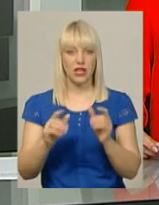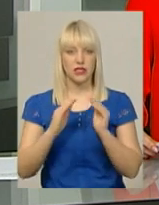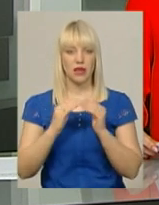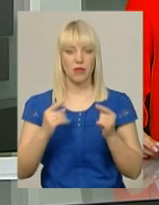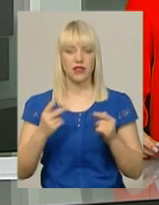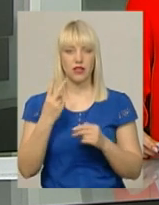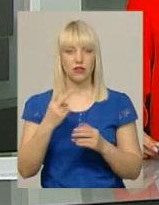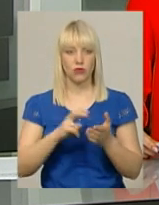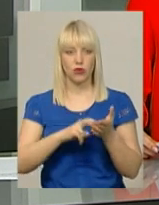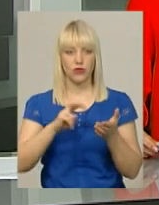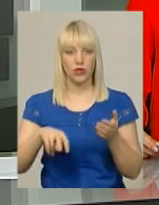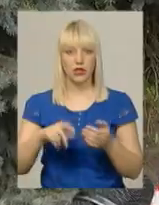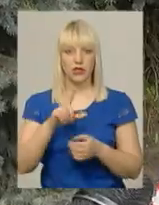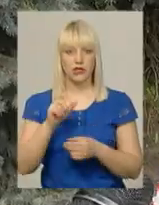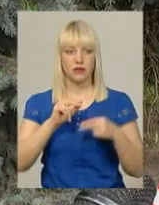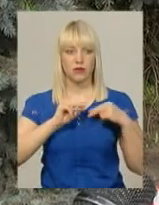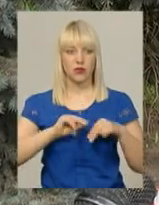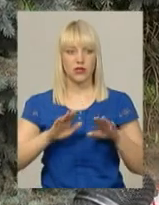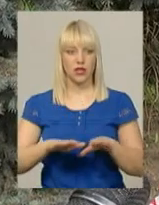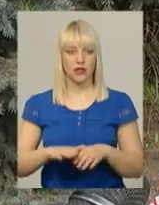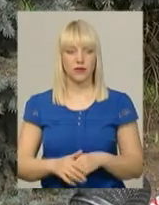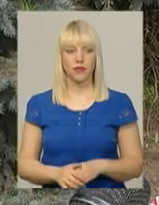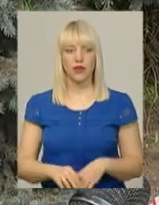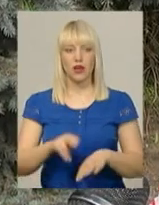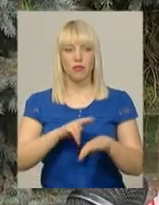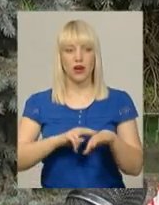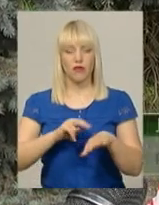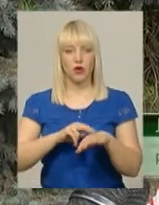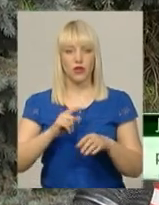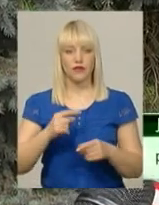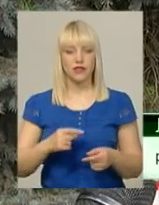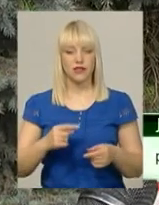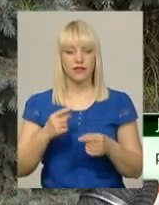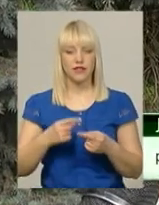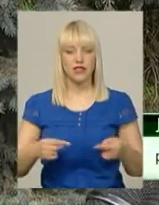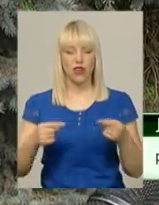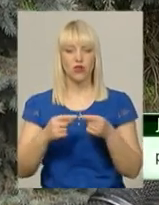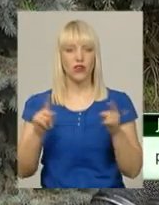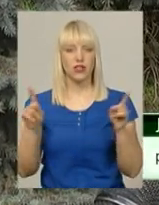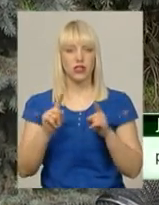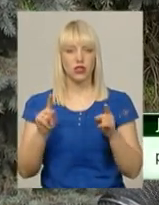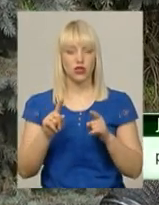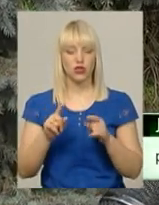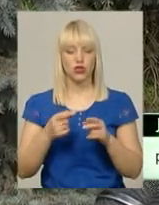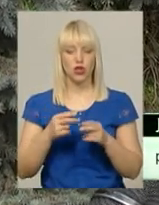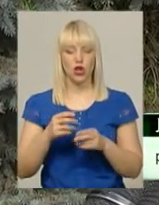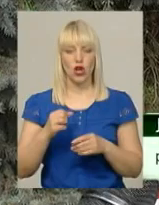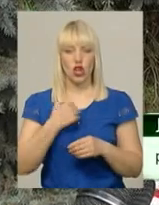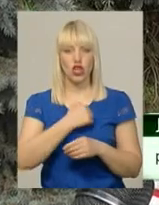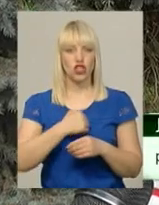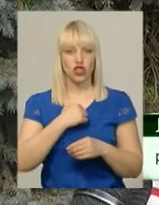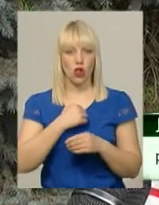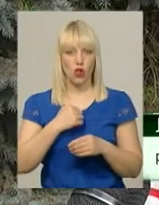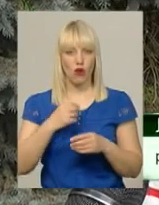відсторонили від посаду. Правоохоронці встановили, що зловмисники розробили схему незаконного